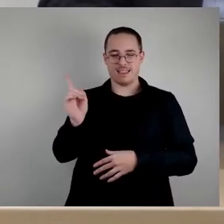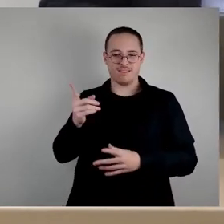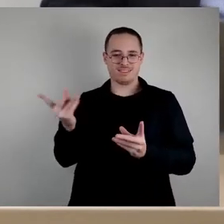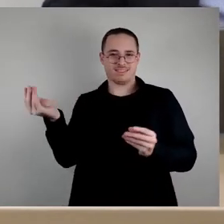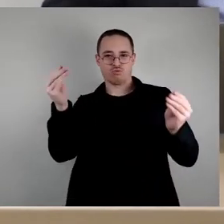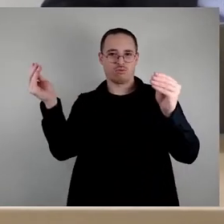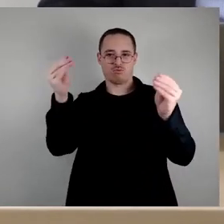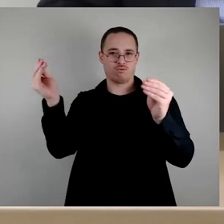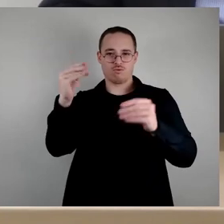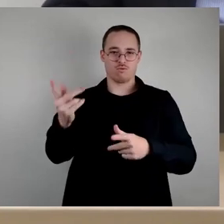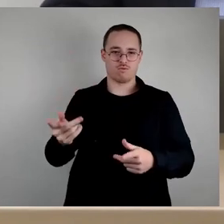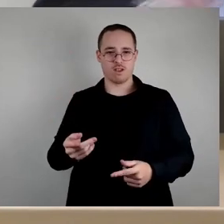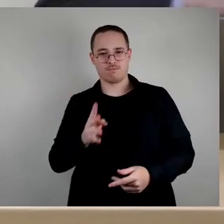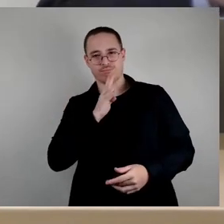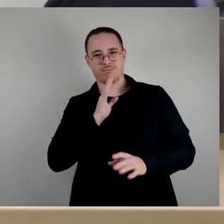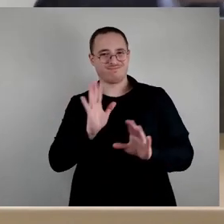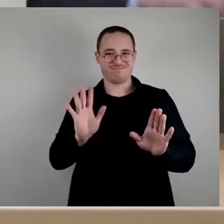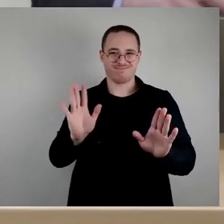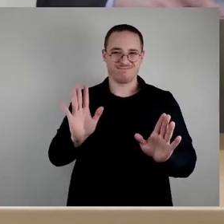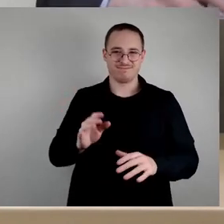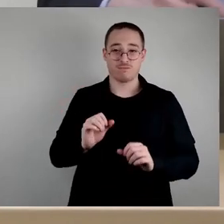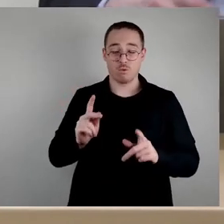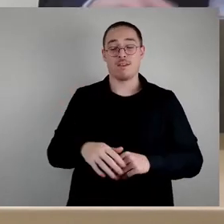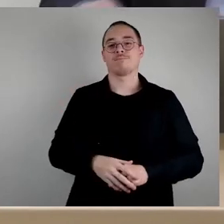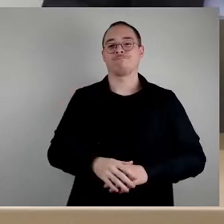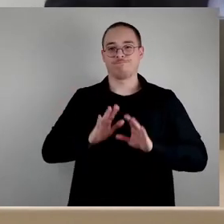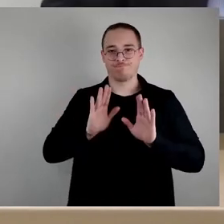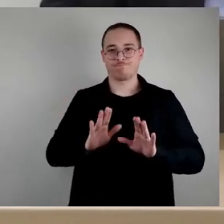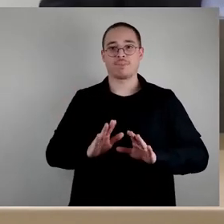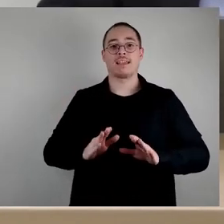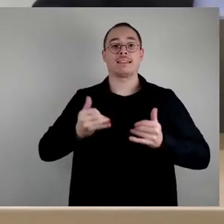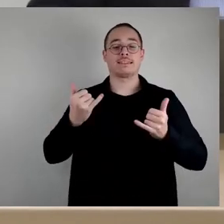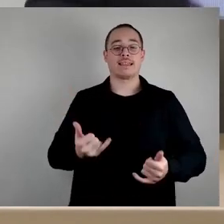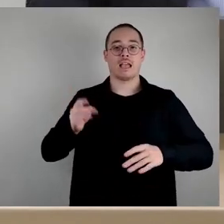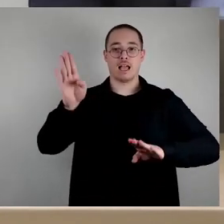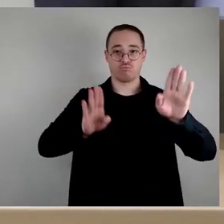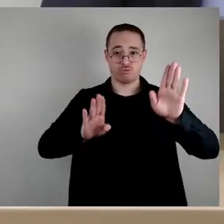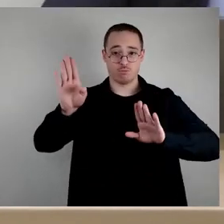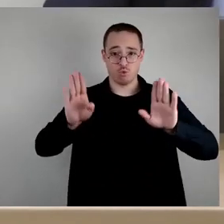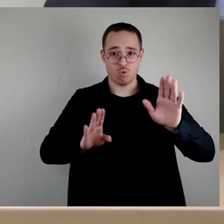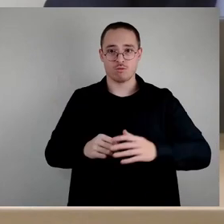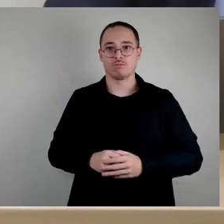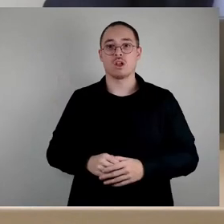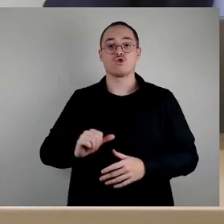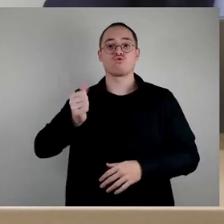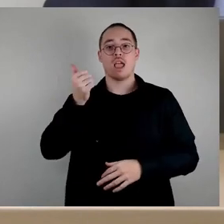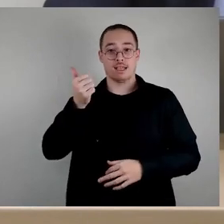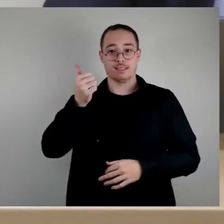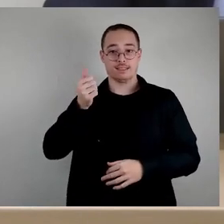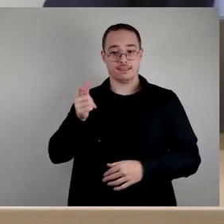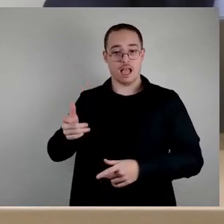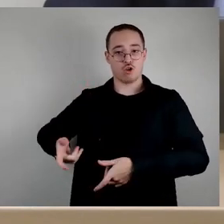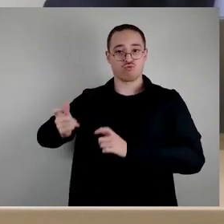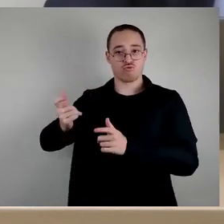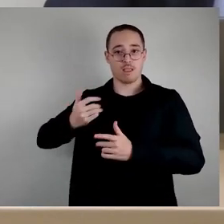zur Abstimmung und da haben wir zunächst den federführenden Ausschussbericht und der